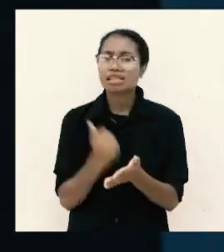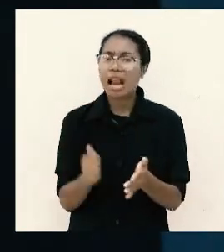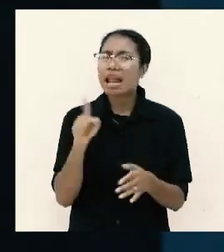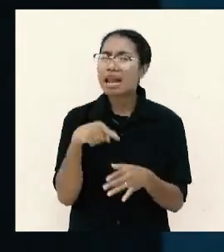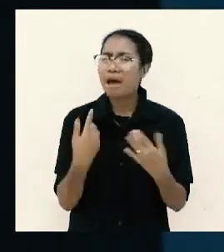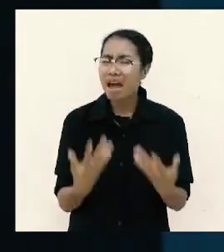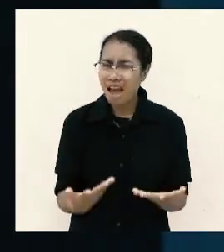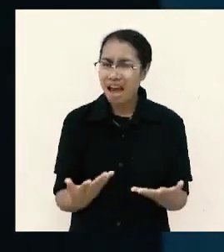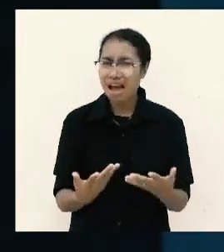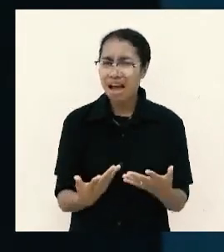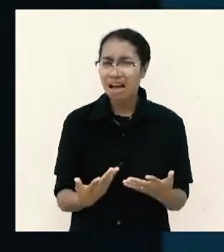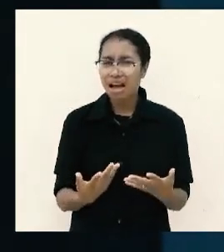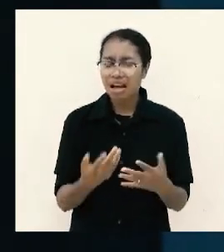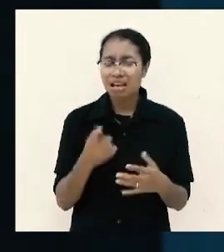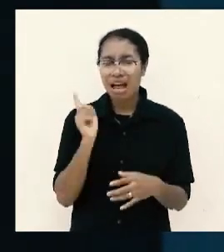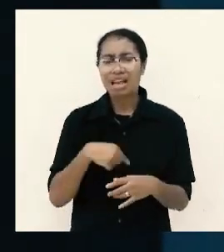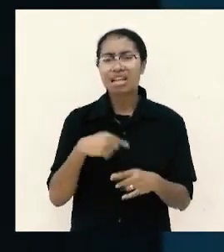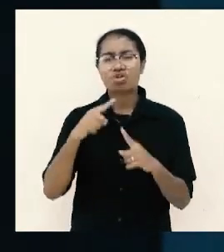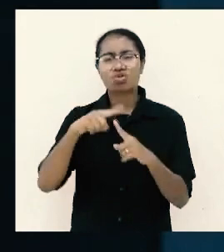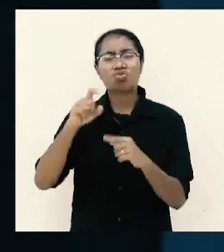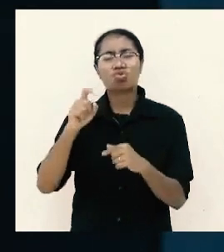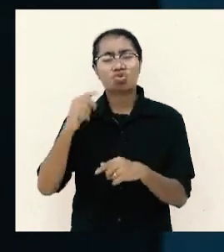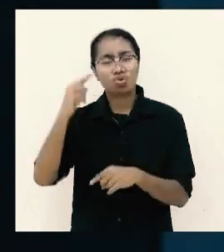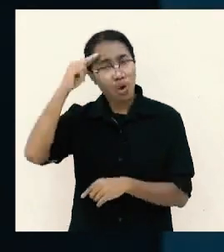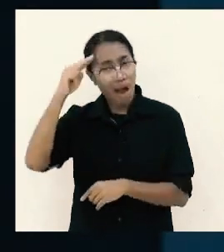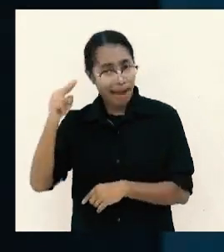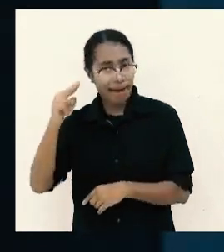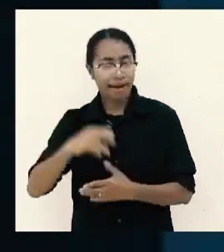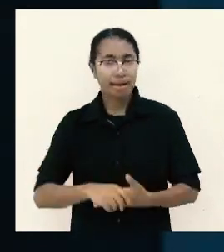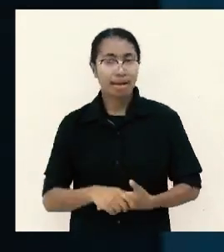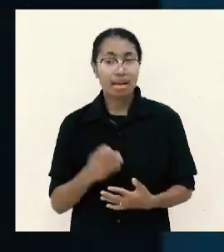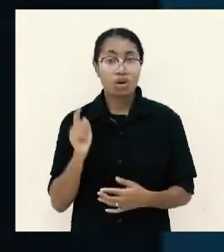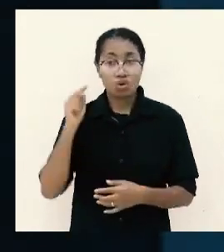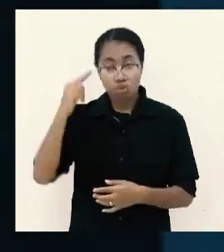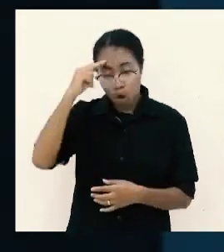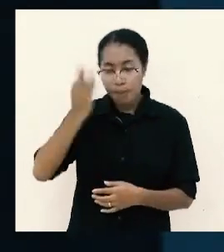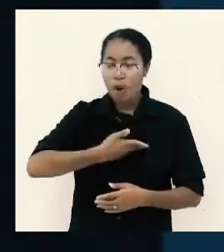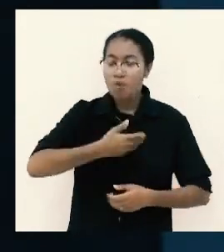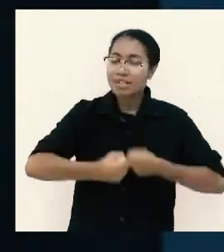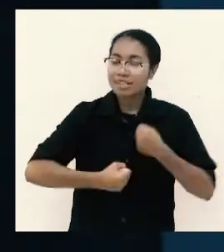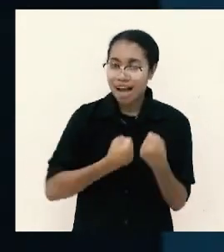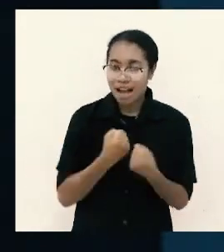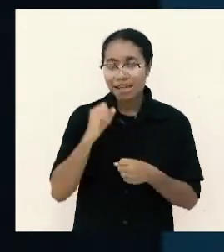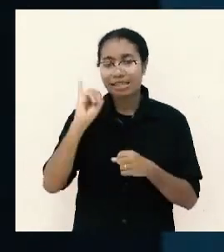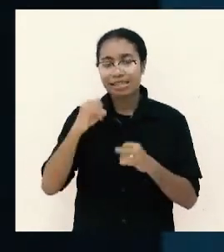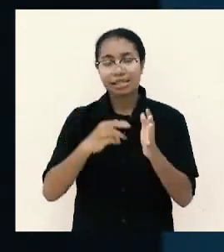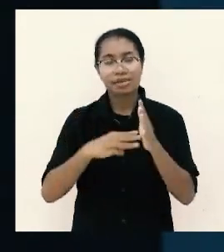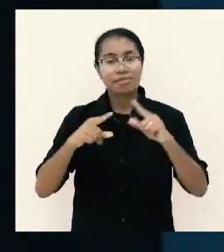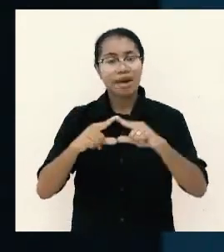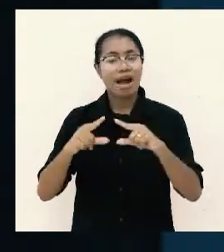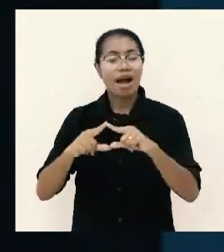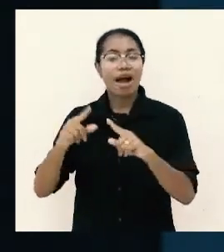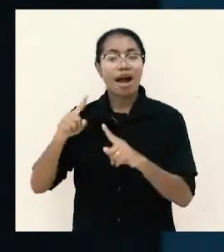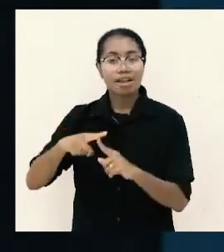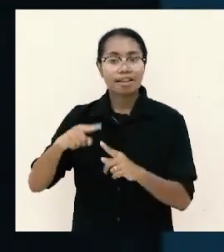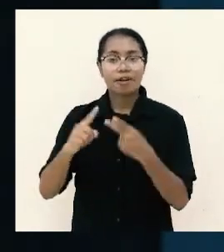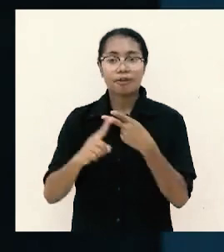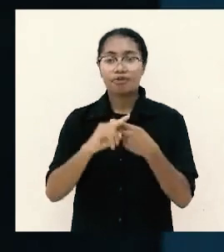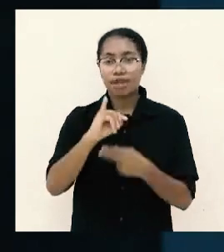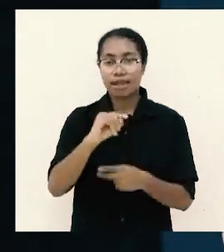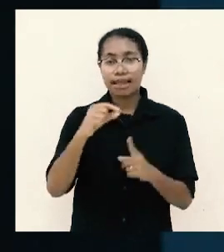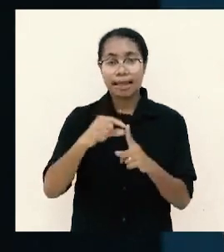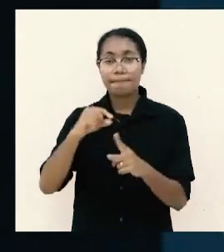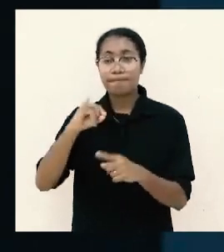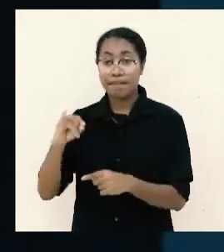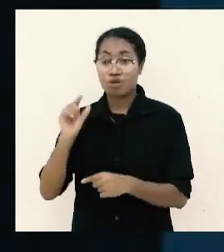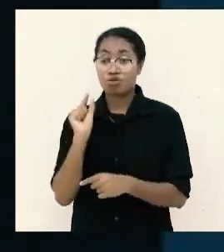Tuhan lah yang menggerakkan jamaat Filipi untuk memberi bagi